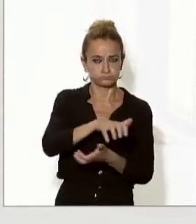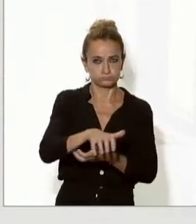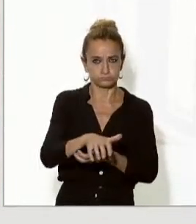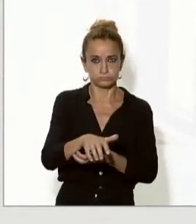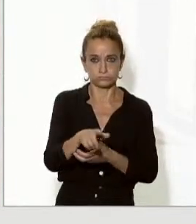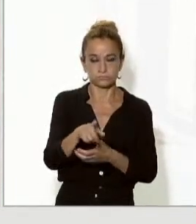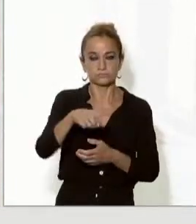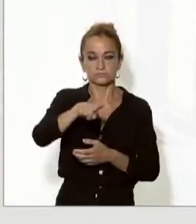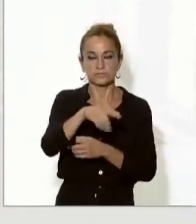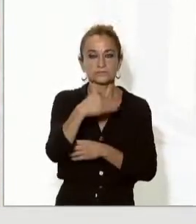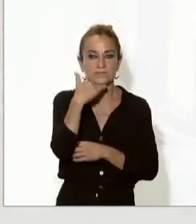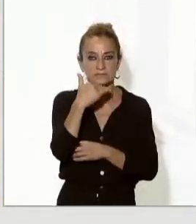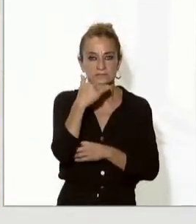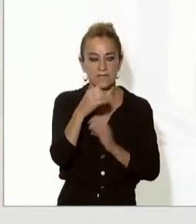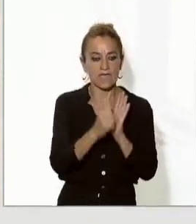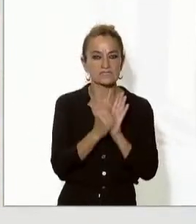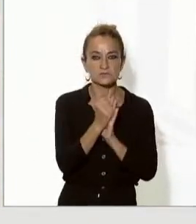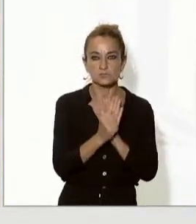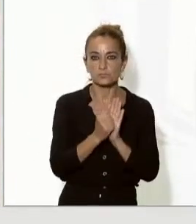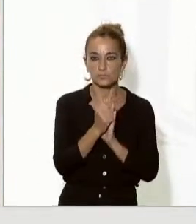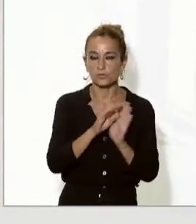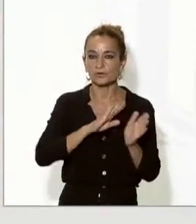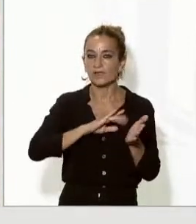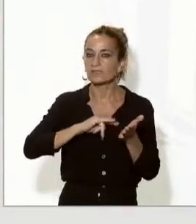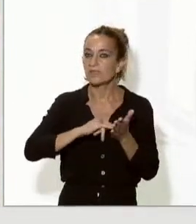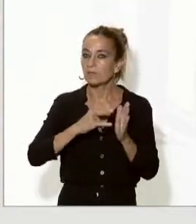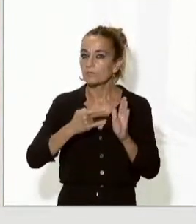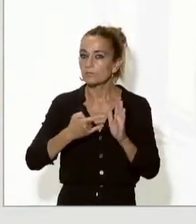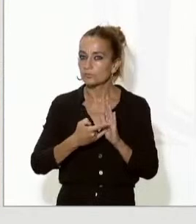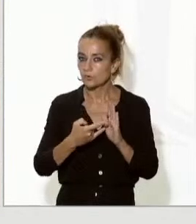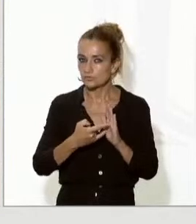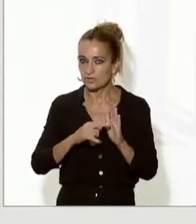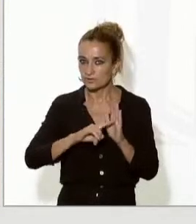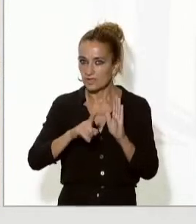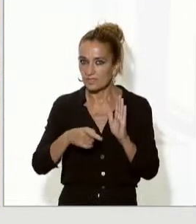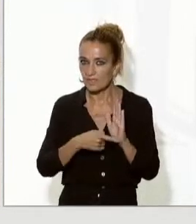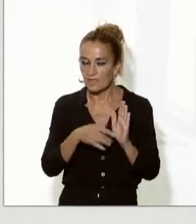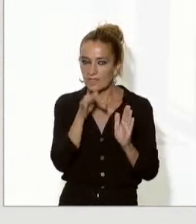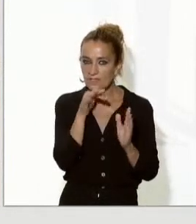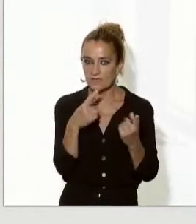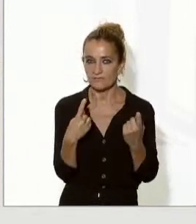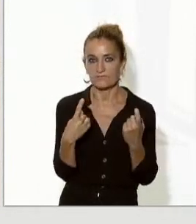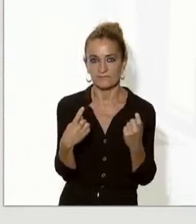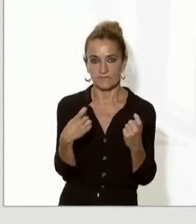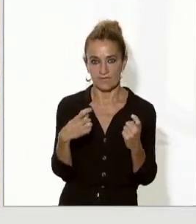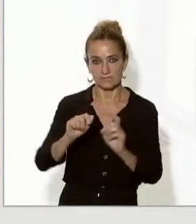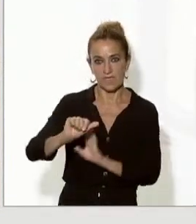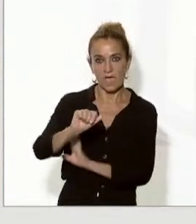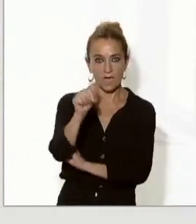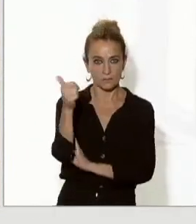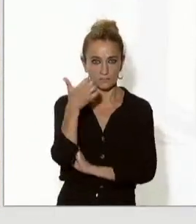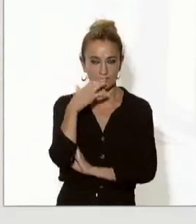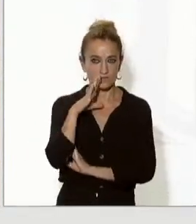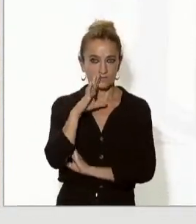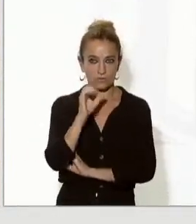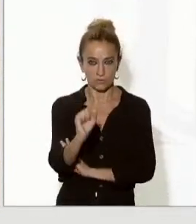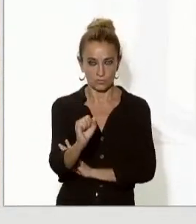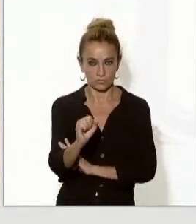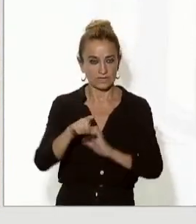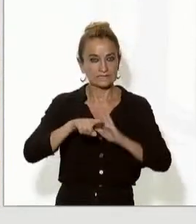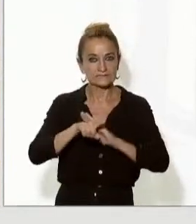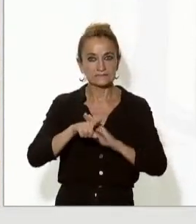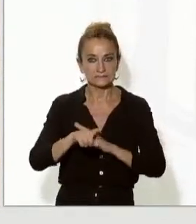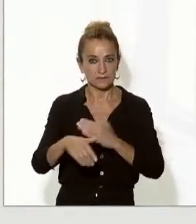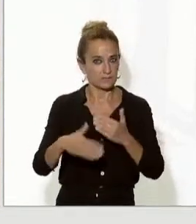tenint en compte que estem parlant d'un esborrany de projecte de llei que ni tan sols ha estat aprovat pel govern i encara menys ha estat entrat a tràmit parlamentari però és